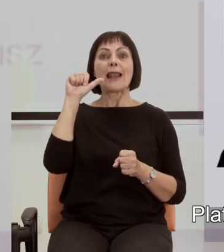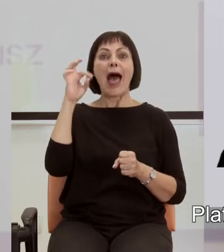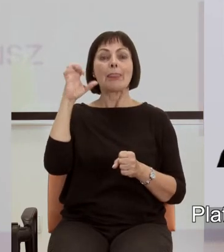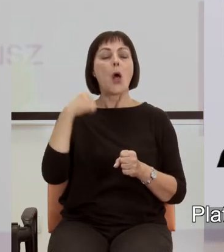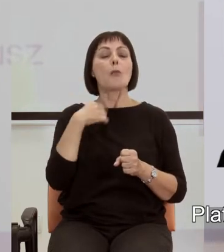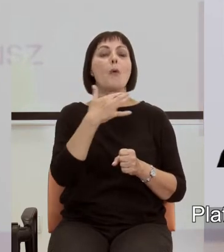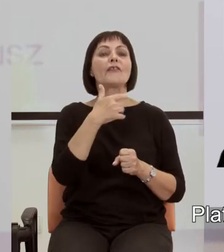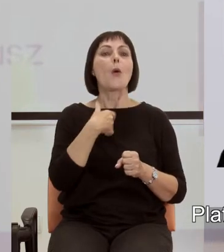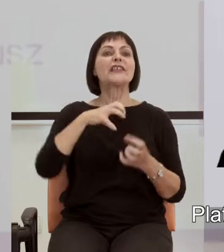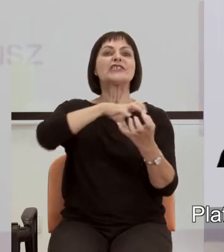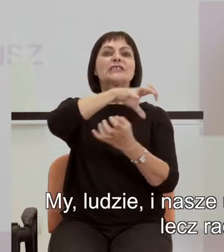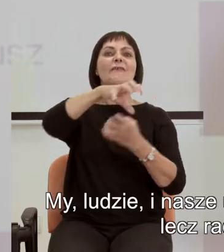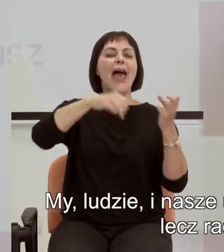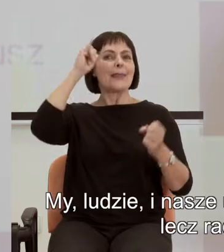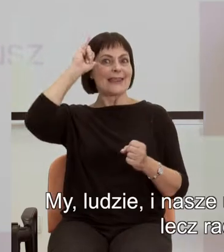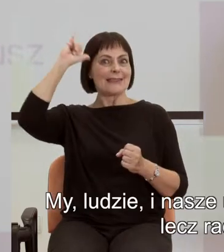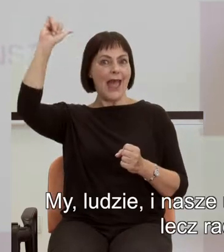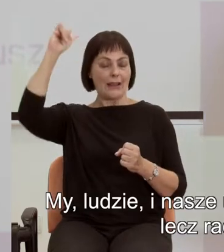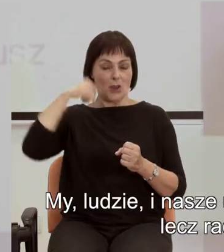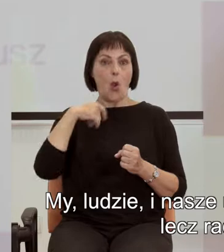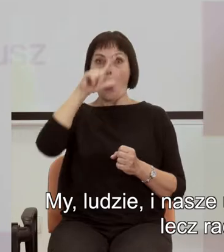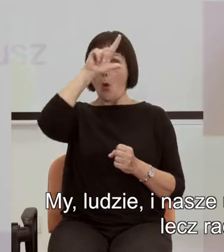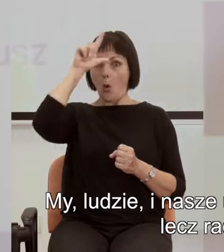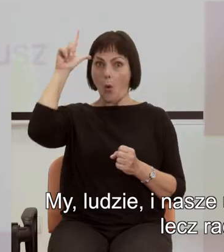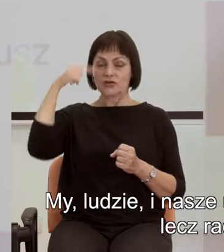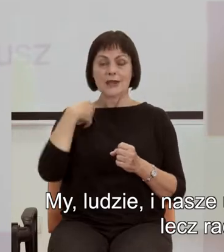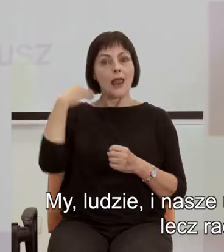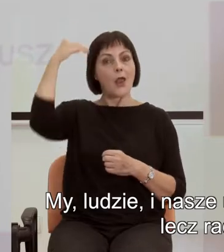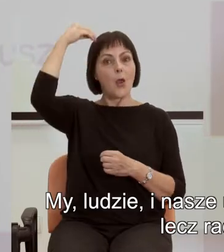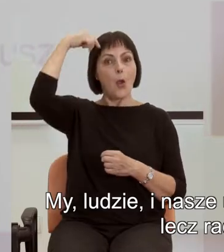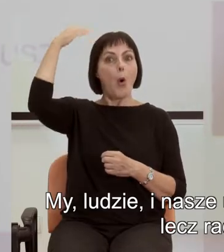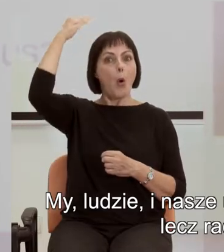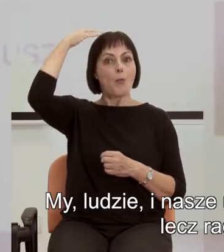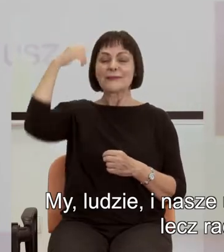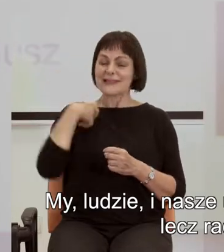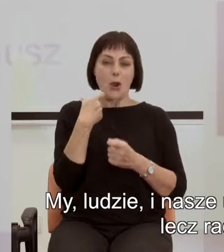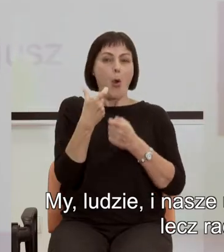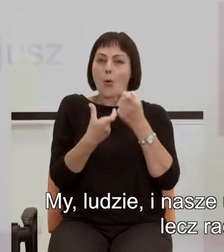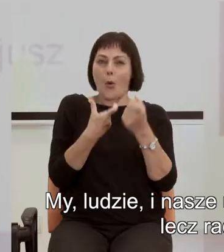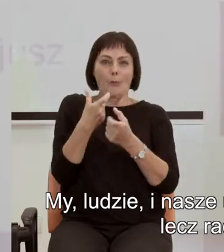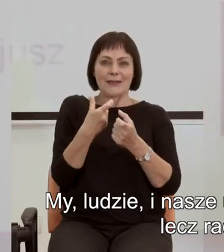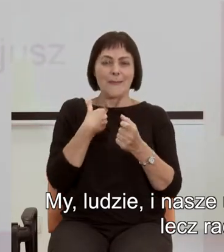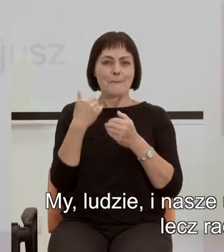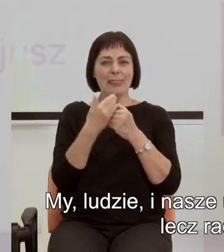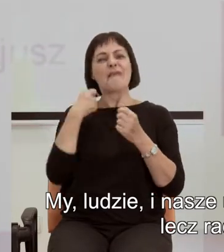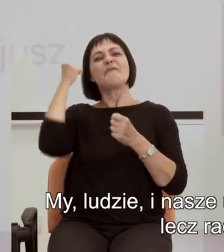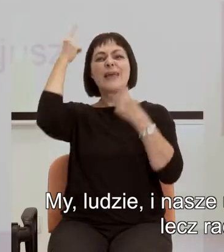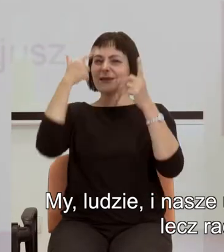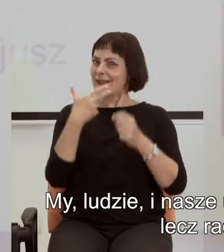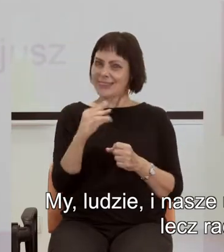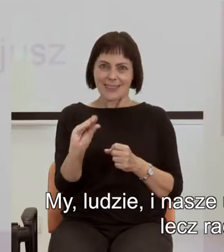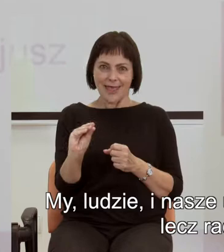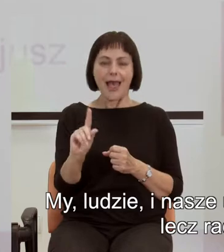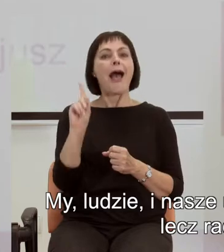idealnym. My, ludzie i nasze umysły nie tworzą matematyki, nie wymyślają jej,